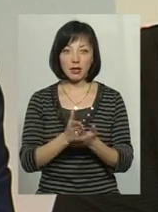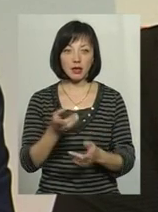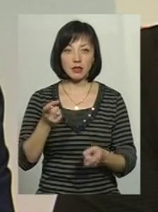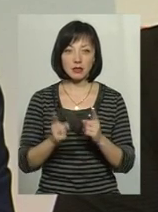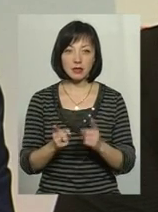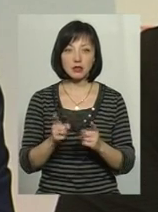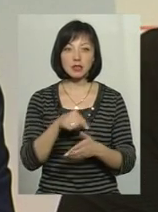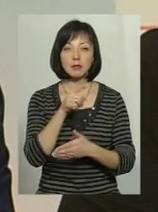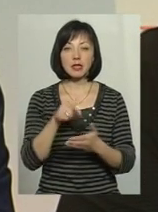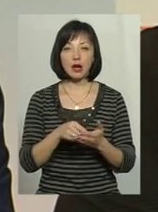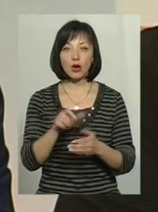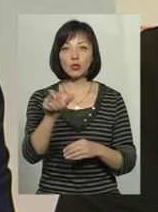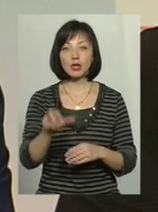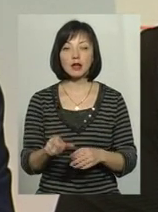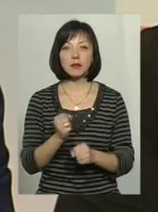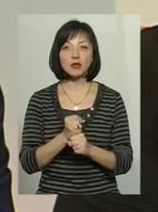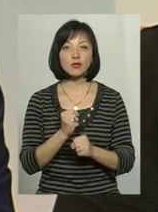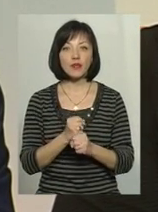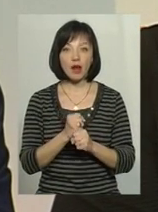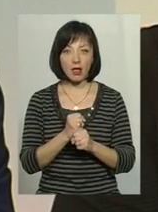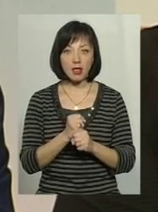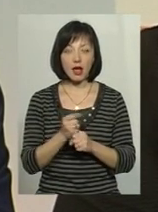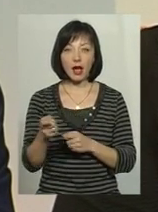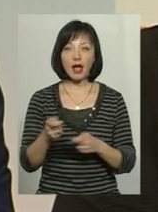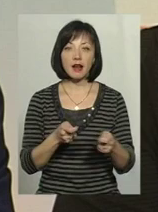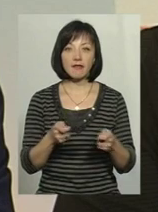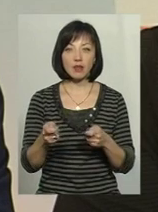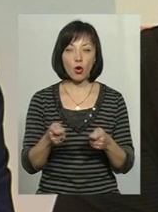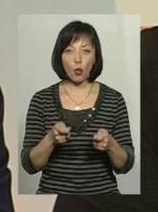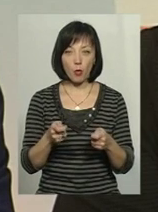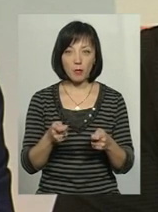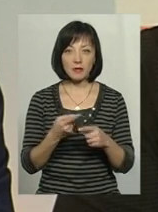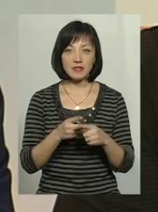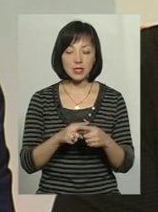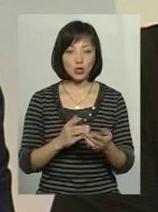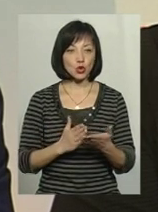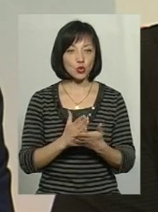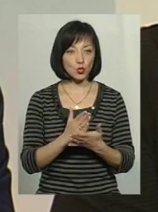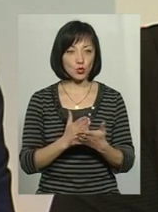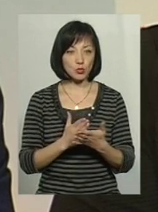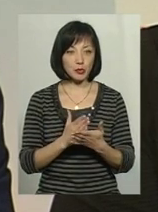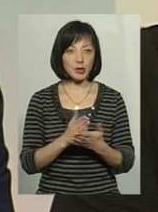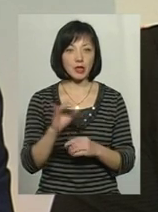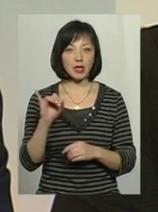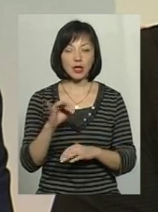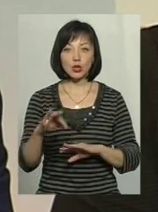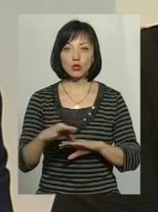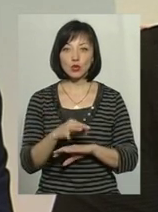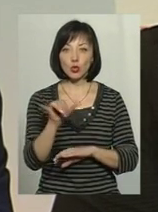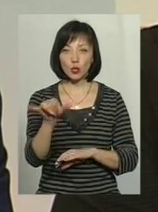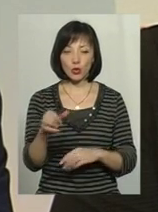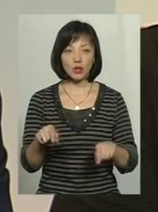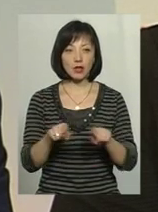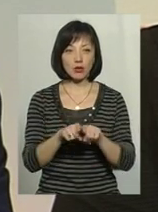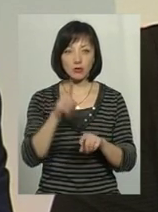запитання, тому що людина працювала керівником в цій службі. І дружина в нього також